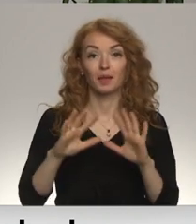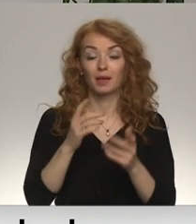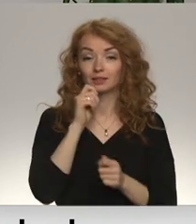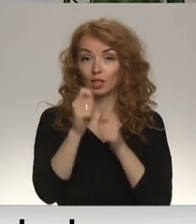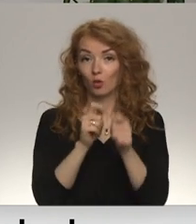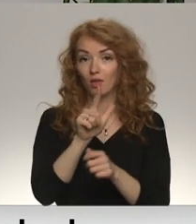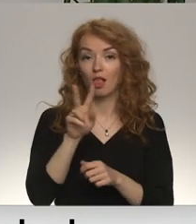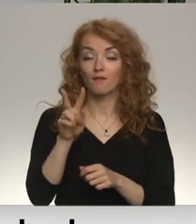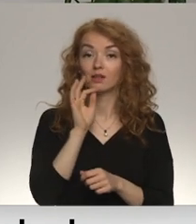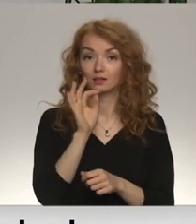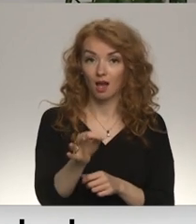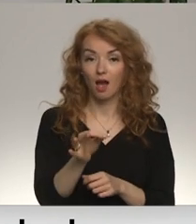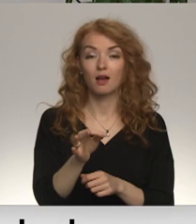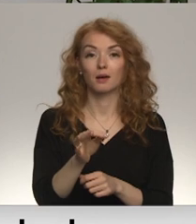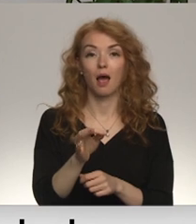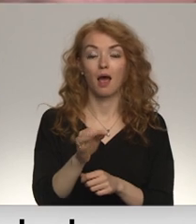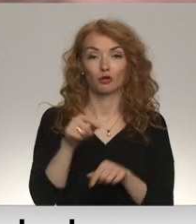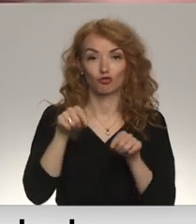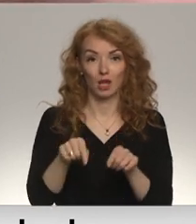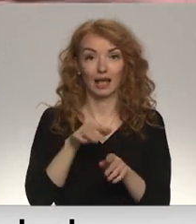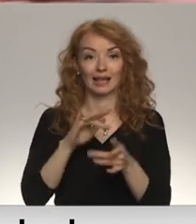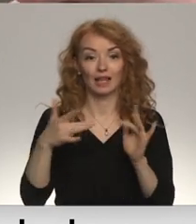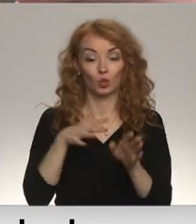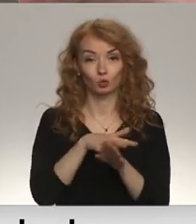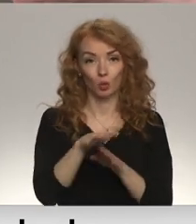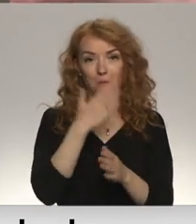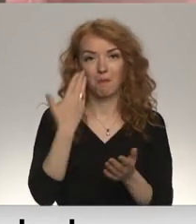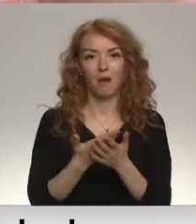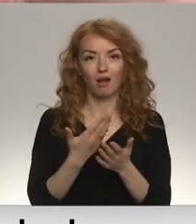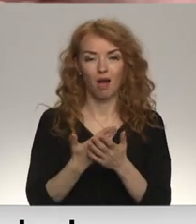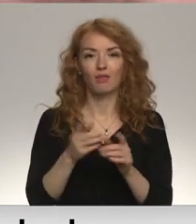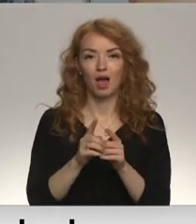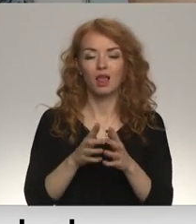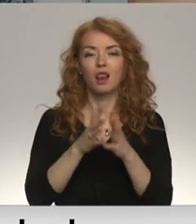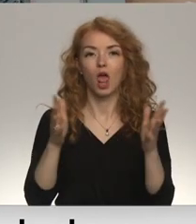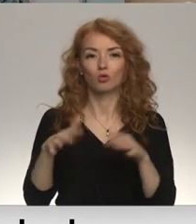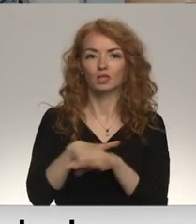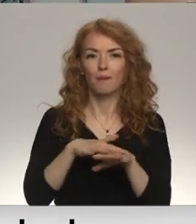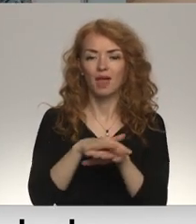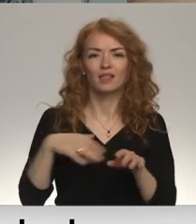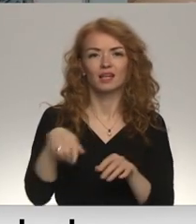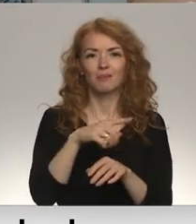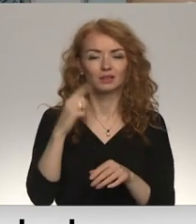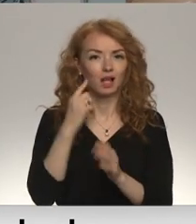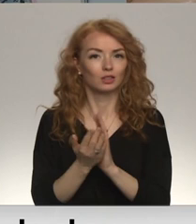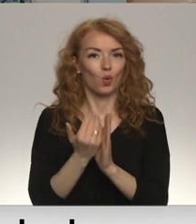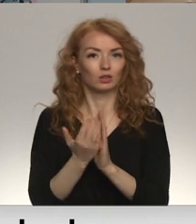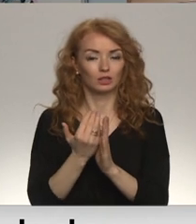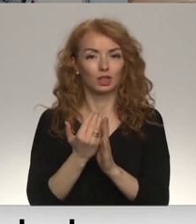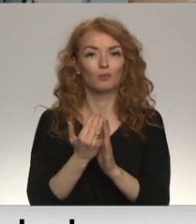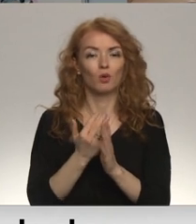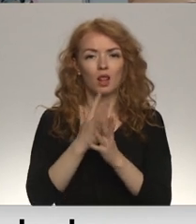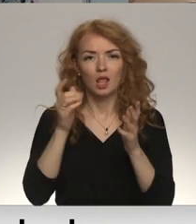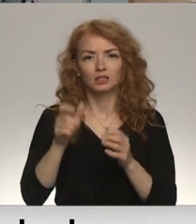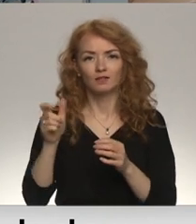dziedotelvē norāda, nolip iedzīvotie kiberuzbrukumi parādījuši arī milzīgu sabiedrības atsaucību. Ar organizāciju sazinājies